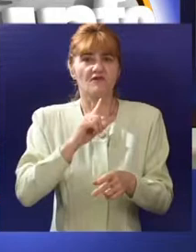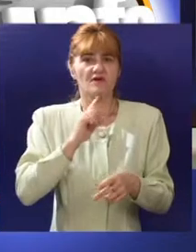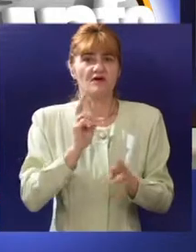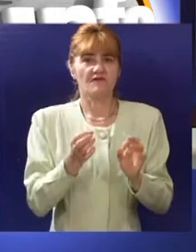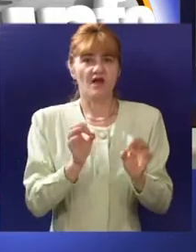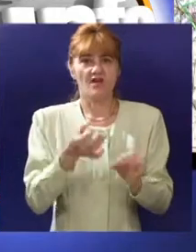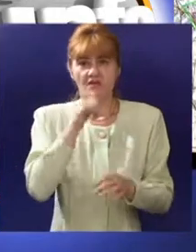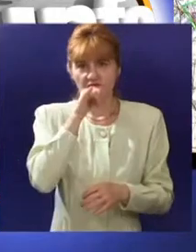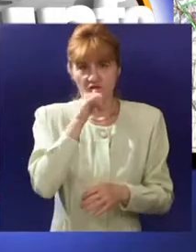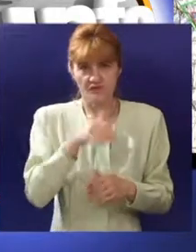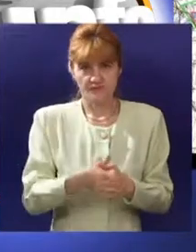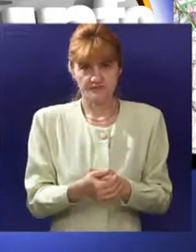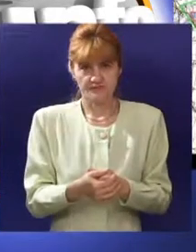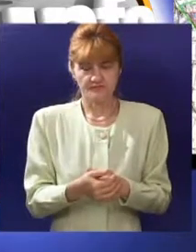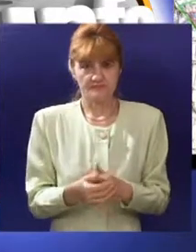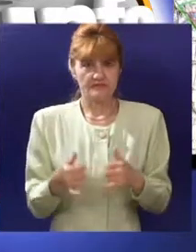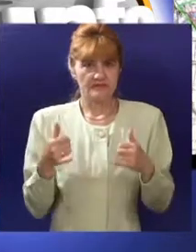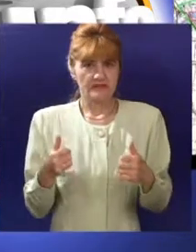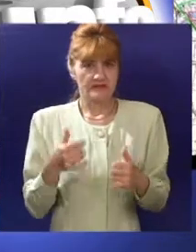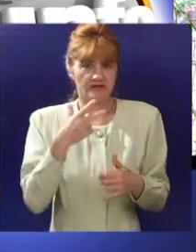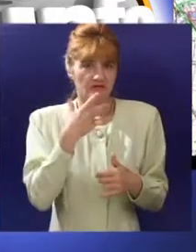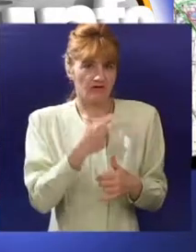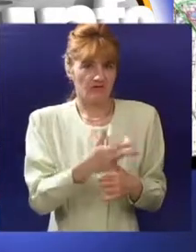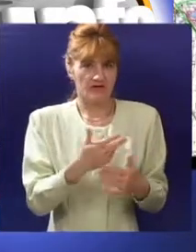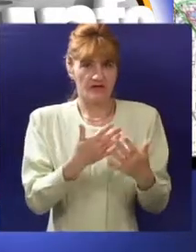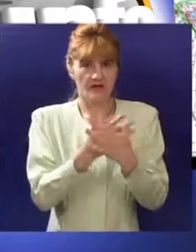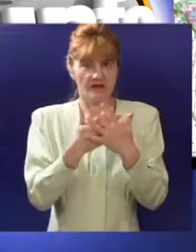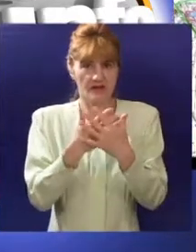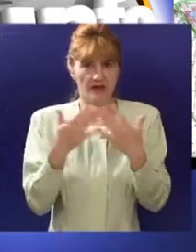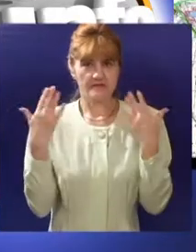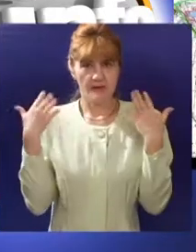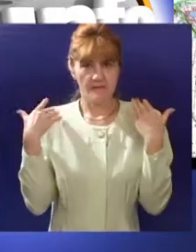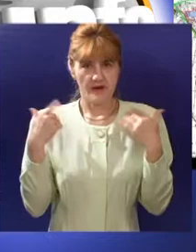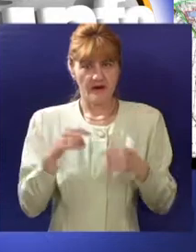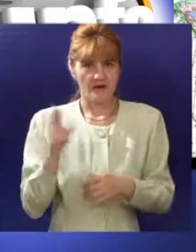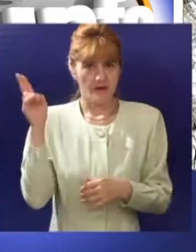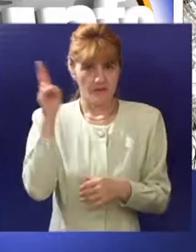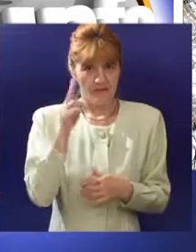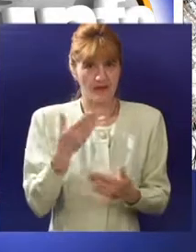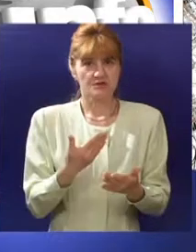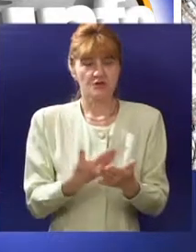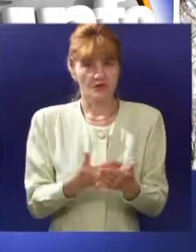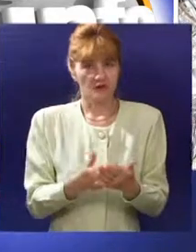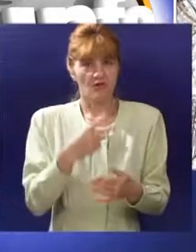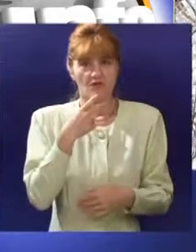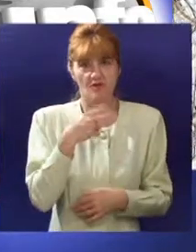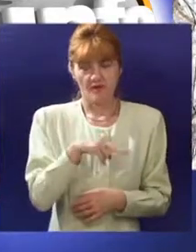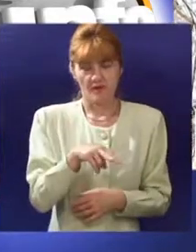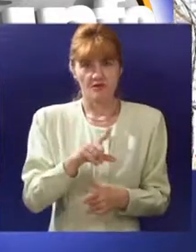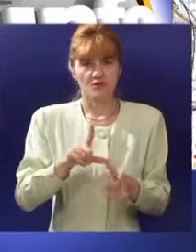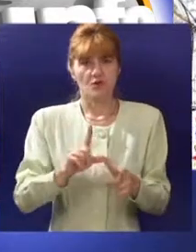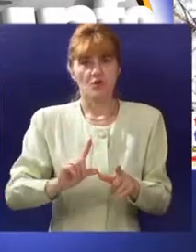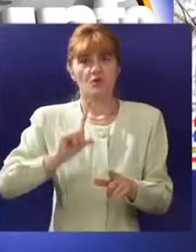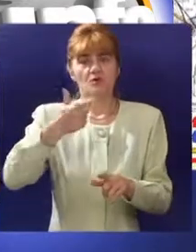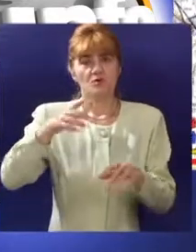kvaliteta vode. Ovako izgledaju trenutne granice Parka Prirode Palić. Predlogom novog režima zaštite predviđeno